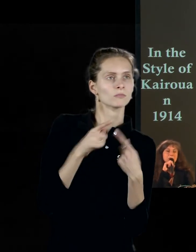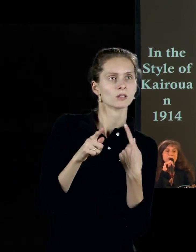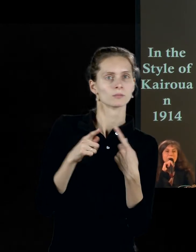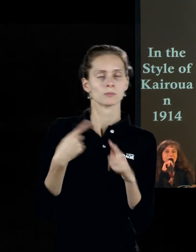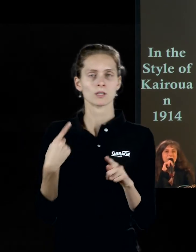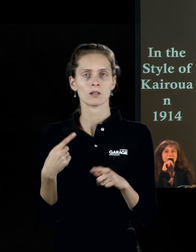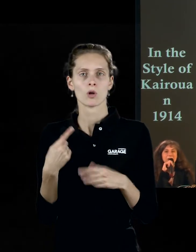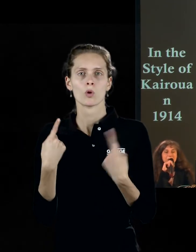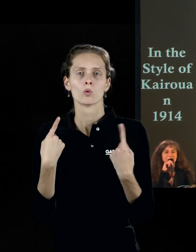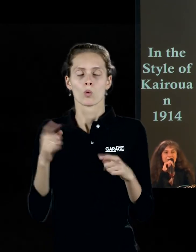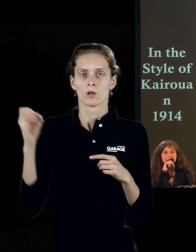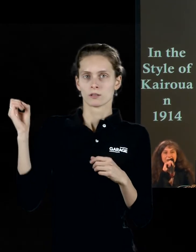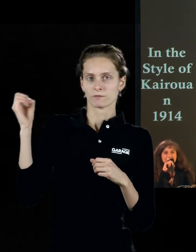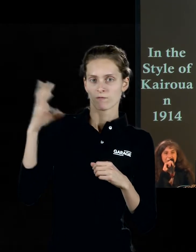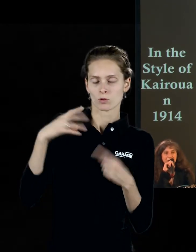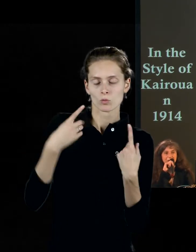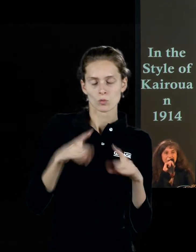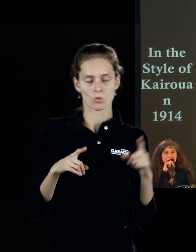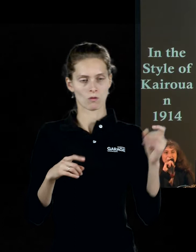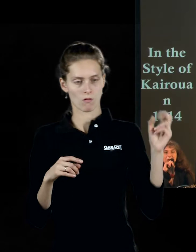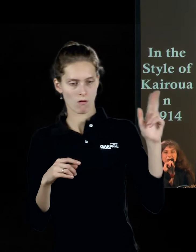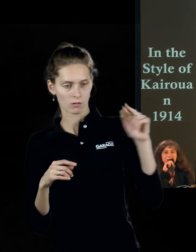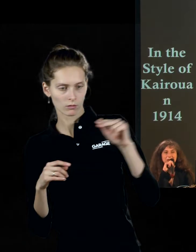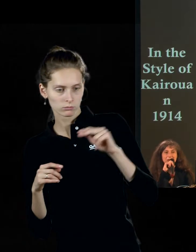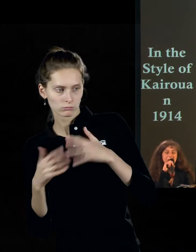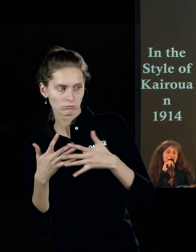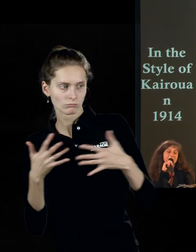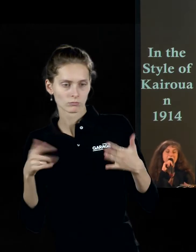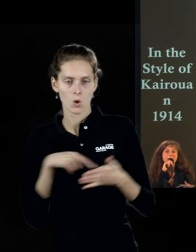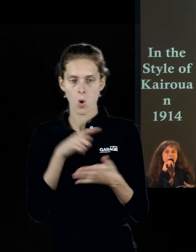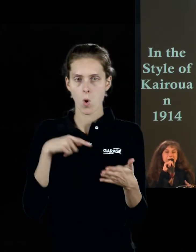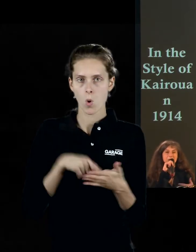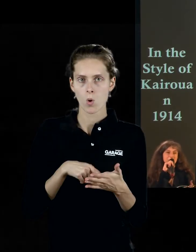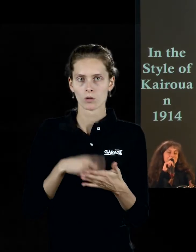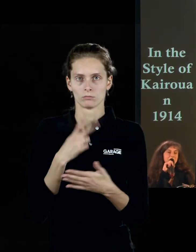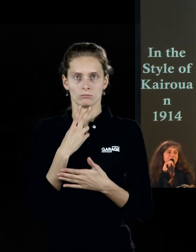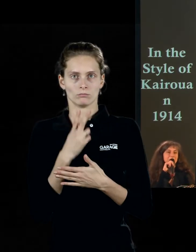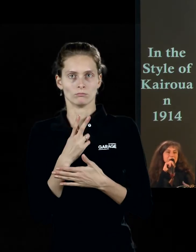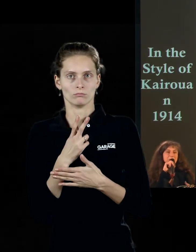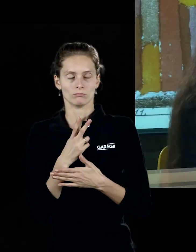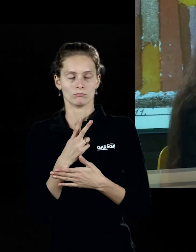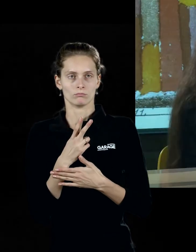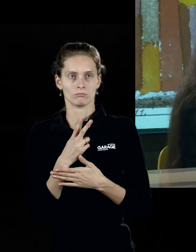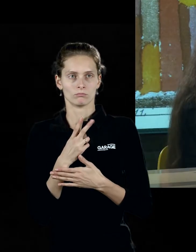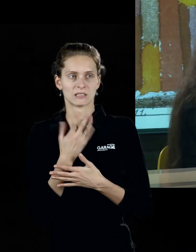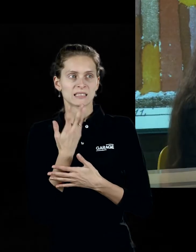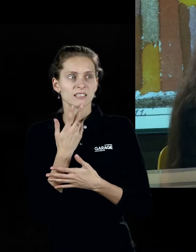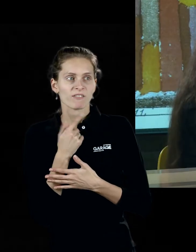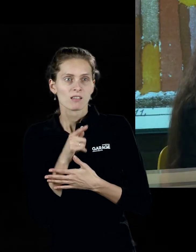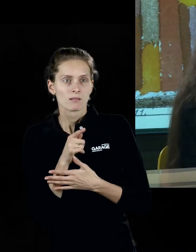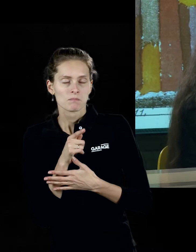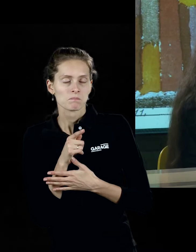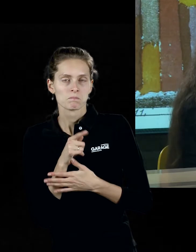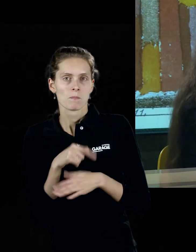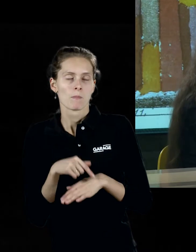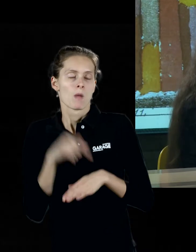другое освещение, другие краски, которые есть в Тунисе, другие города. Это открыло ему, как он считал, чувство цвета. сказал, что впервые я